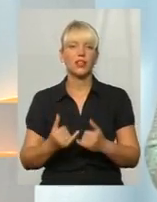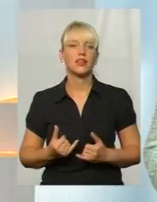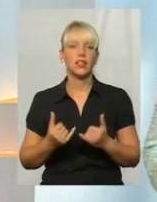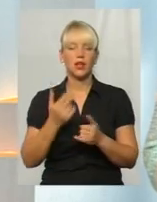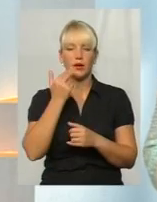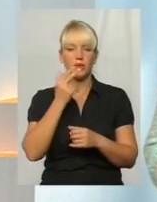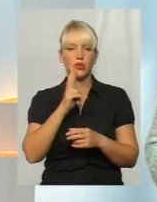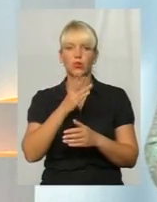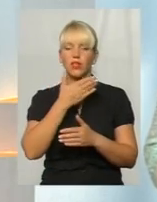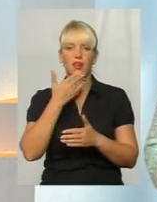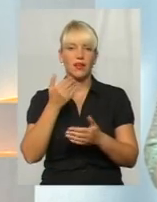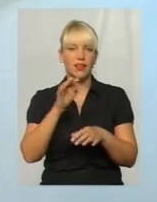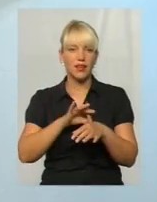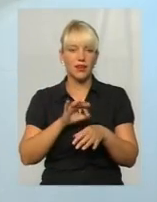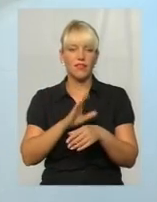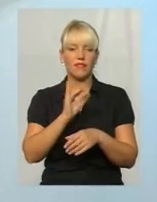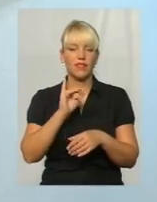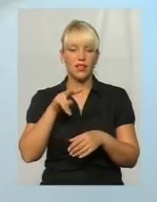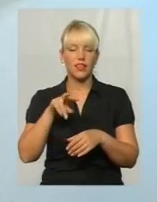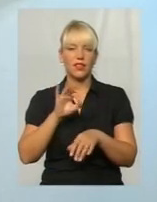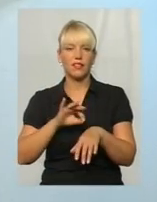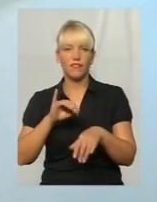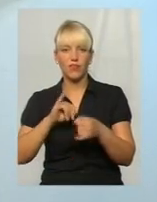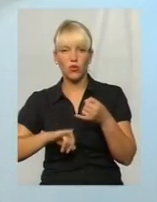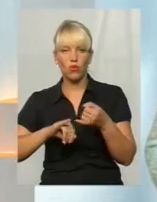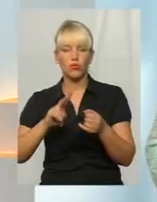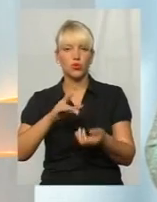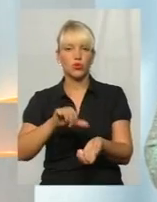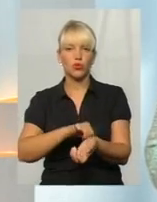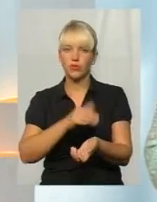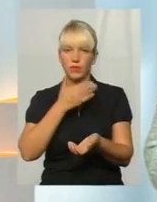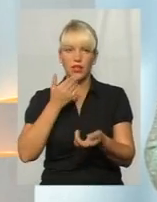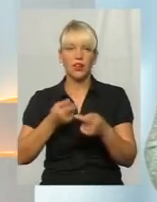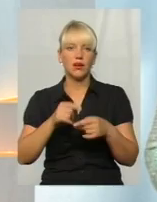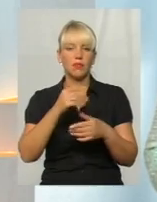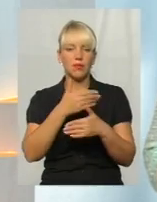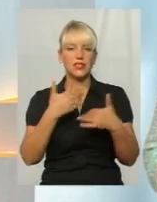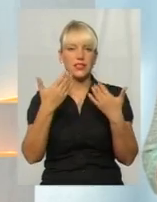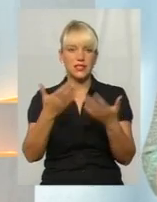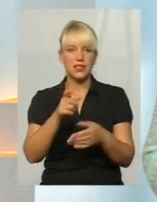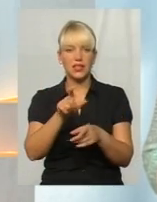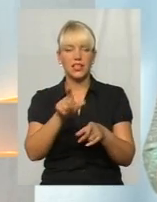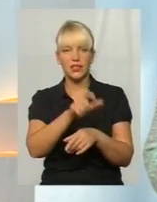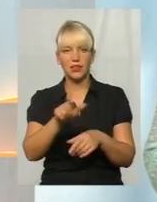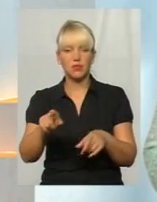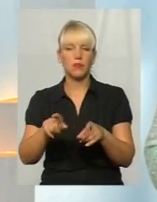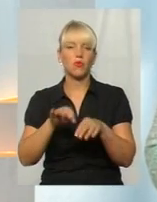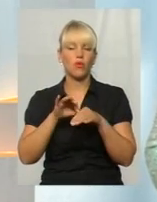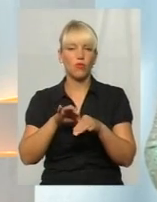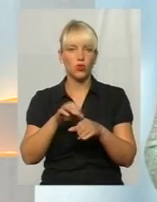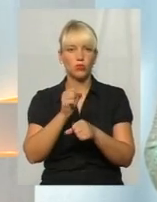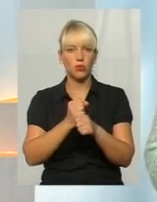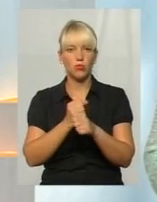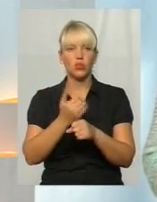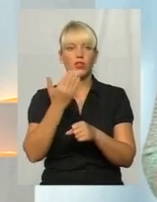вілеінфіковані, чи такими вже споживачами наркотиків, ми з ними проводимо певну роботу, вони знають, і навіть вони